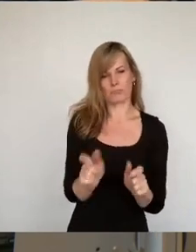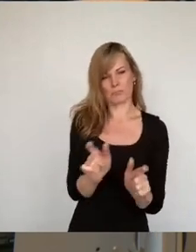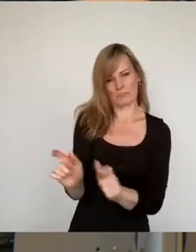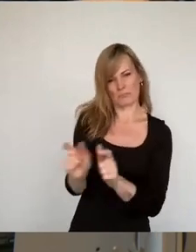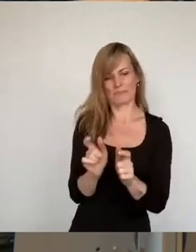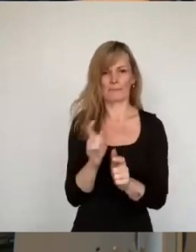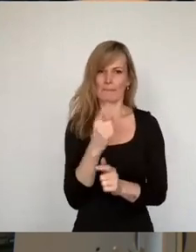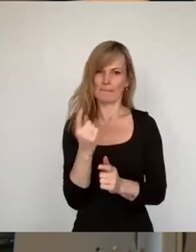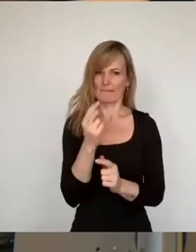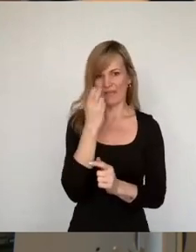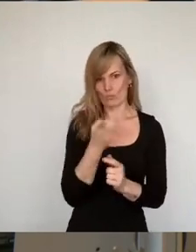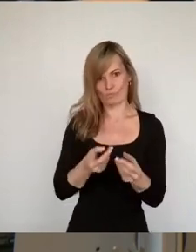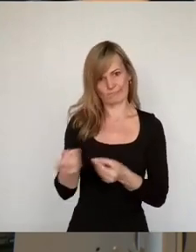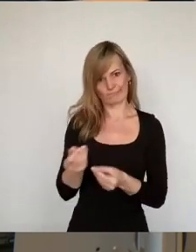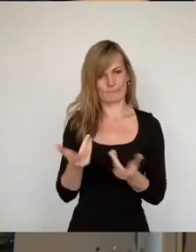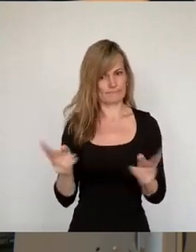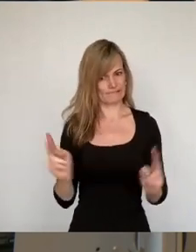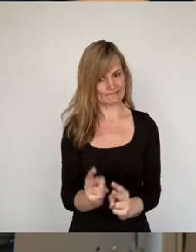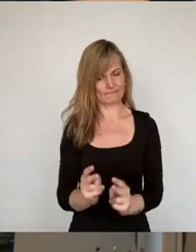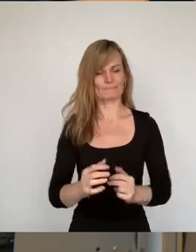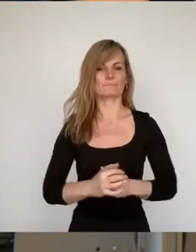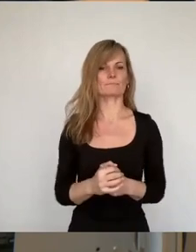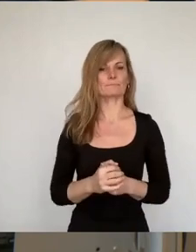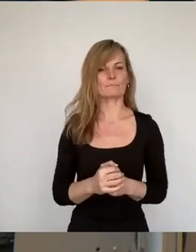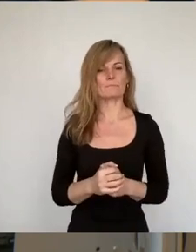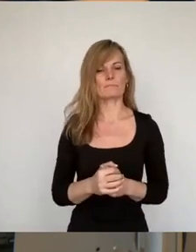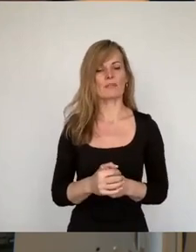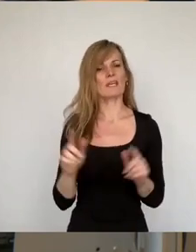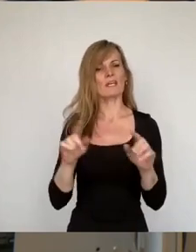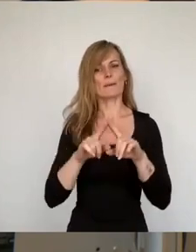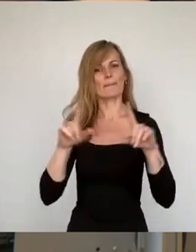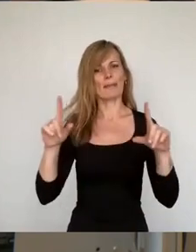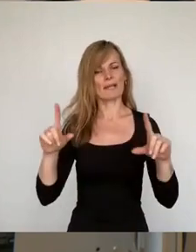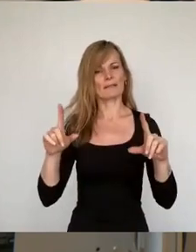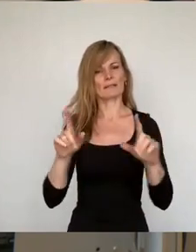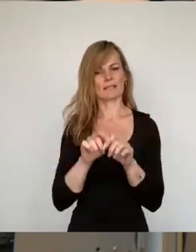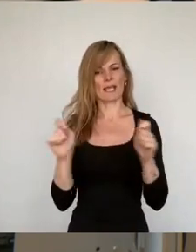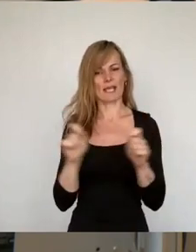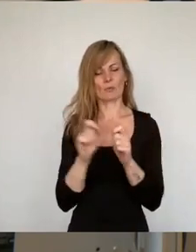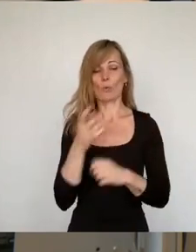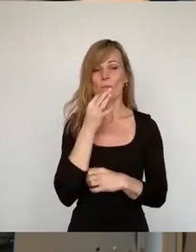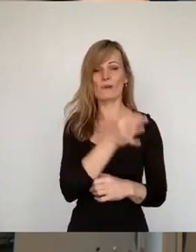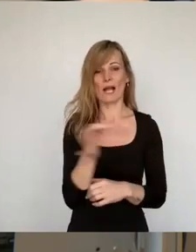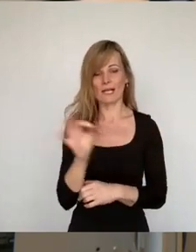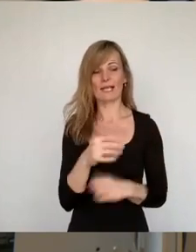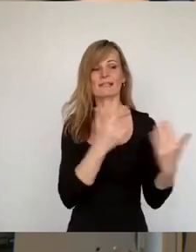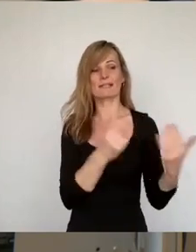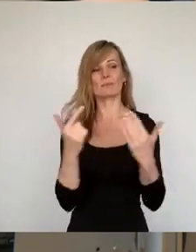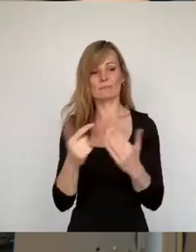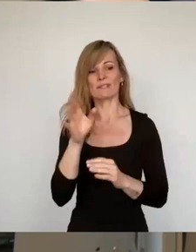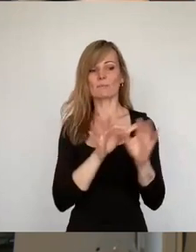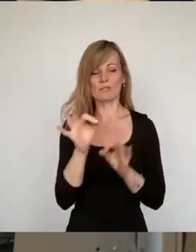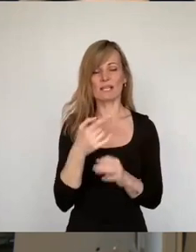zudrehen. Bei einer Umfrage in der Bild-Zeitung sind 77% der Befragten, jetzt rede ich hier,